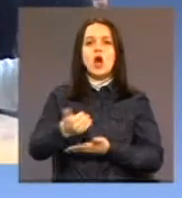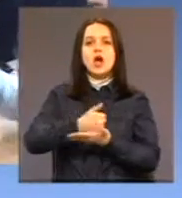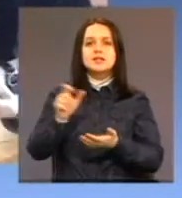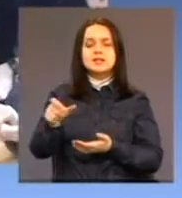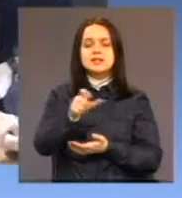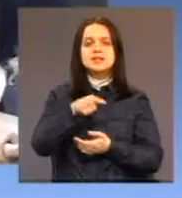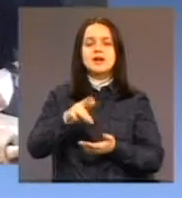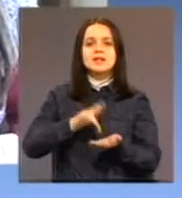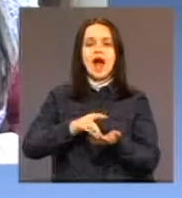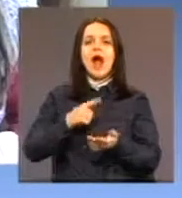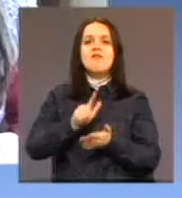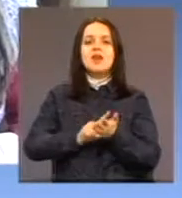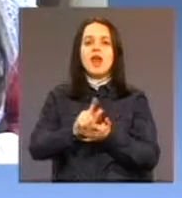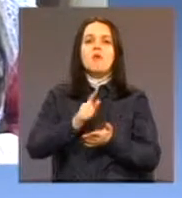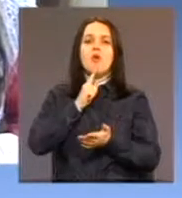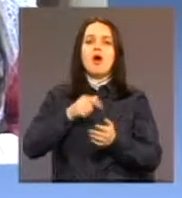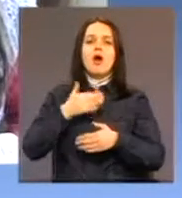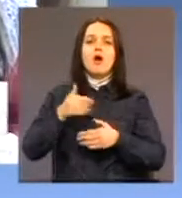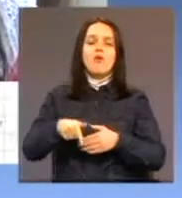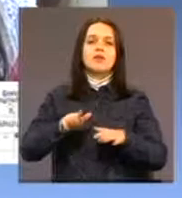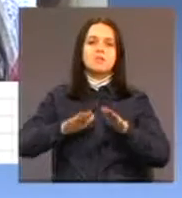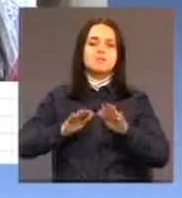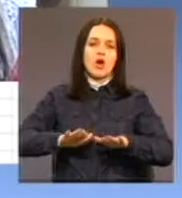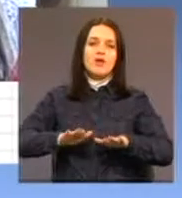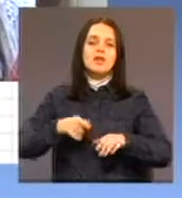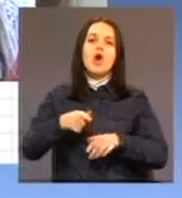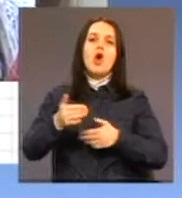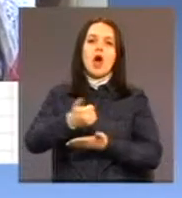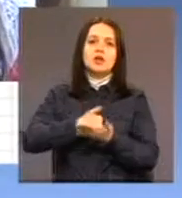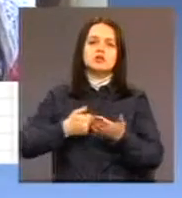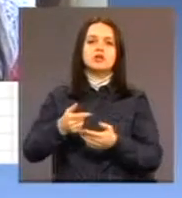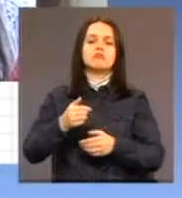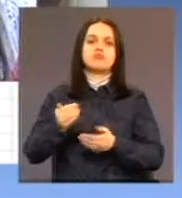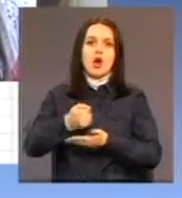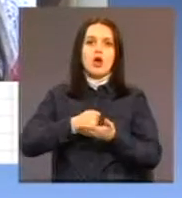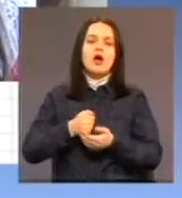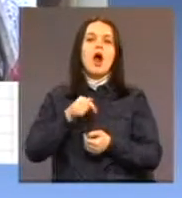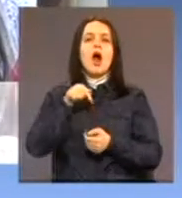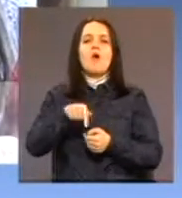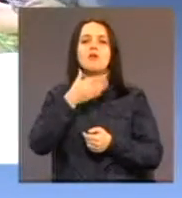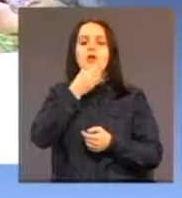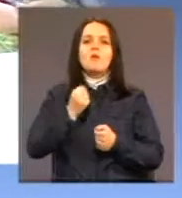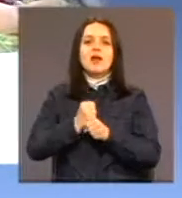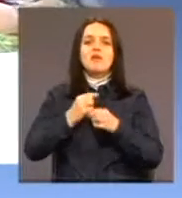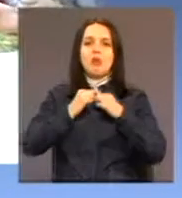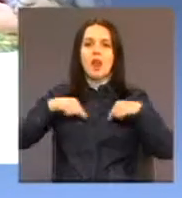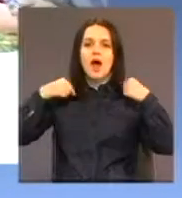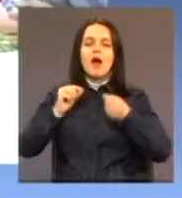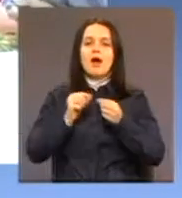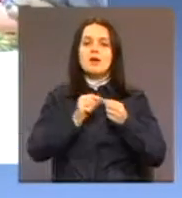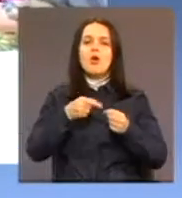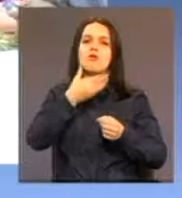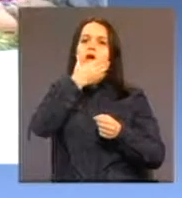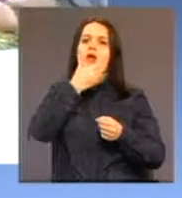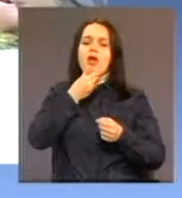korisno u potrebi. Ovdje pravimo nakite, crtamo, družimo se, ovdje lijepo. Mene se sve dopada